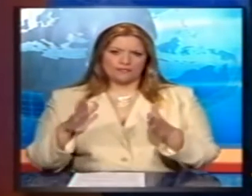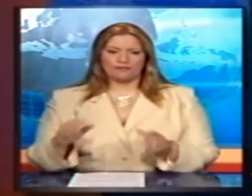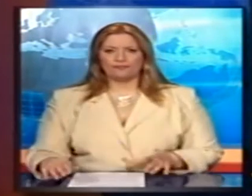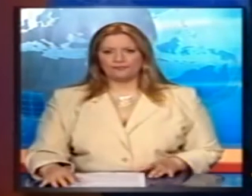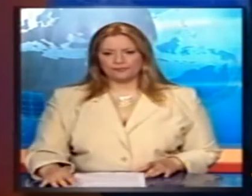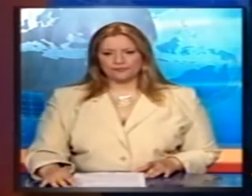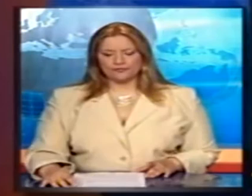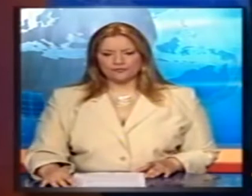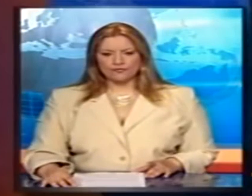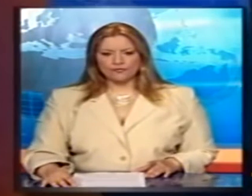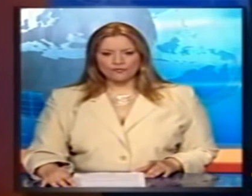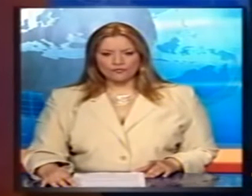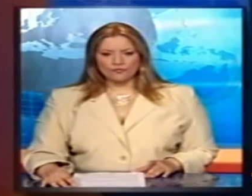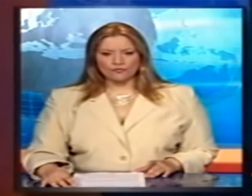Πασόρου